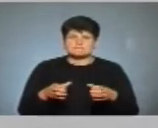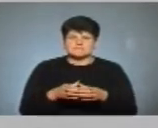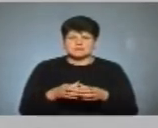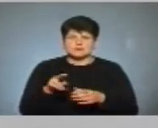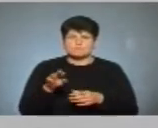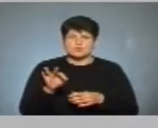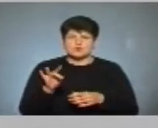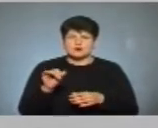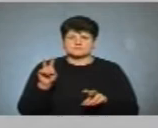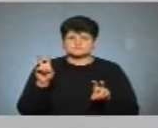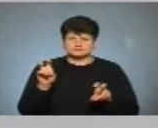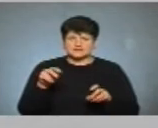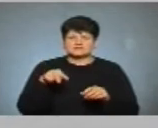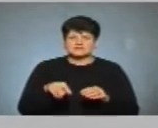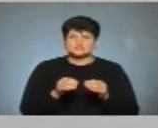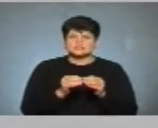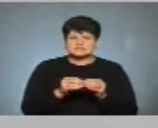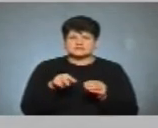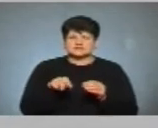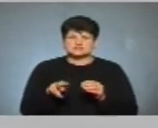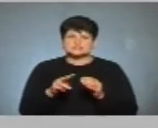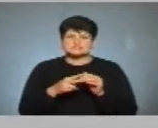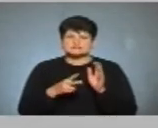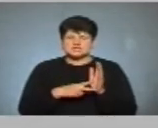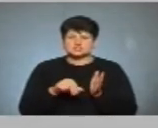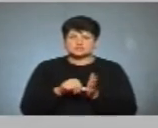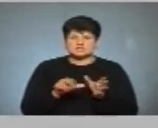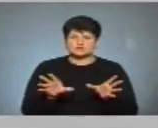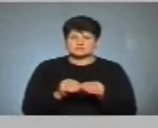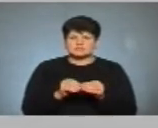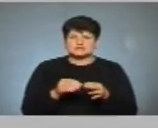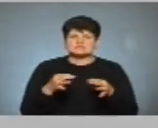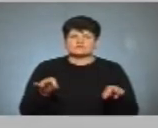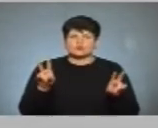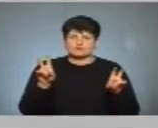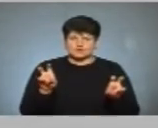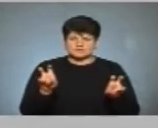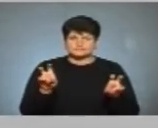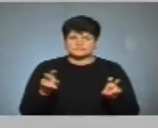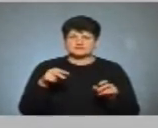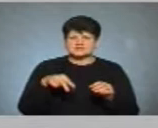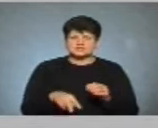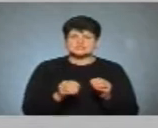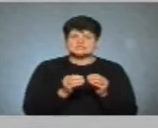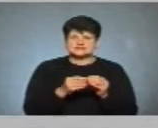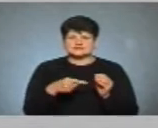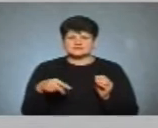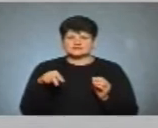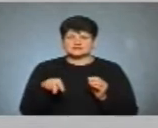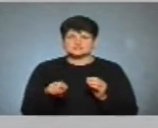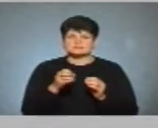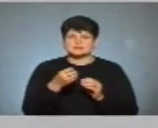«Пора». 2010-го-17-го член Всеукраїнського об'єднання «Свобода». У 2010-му-15-му